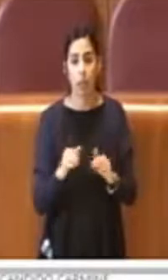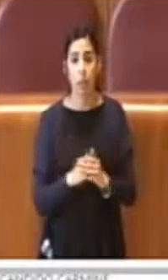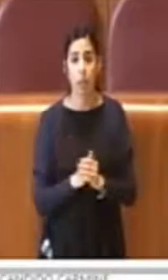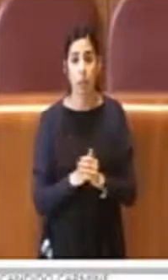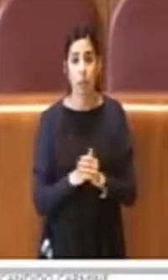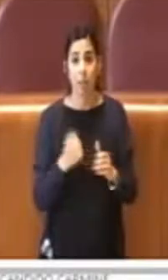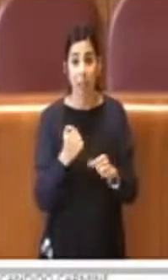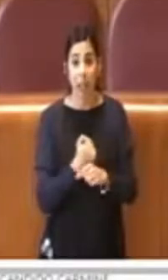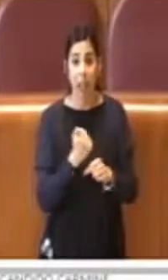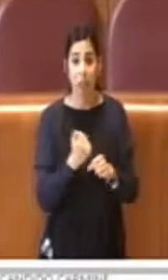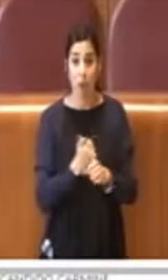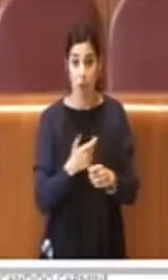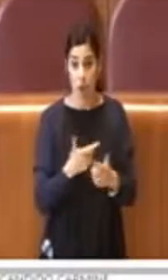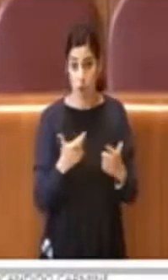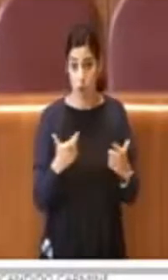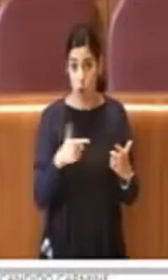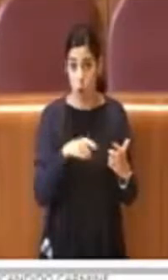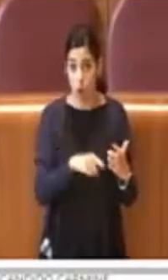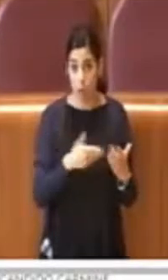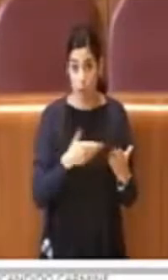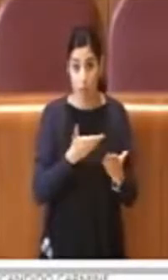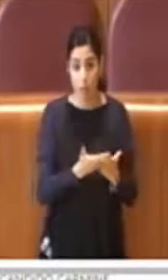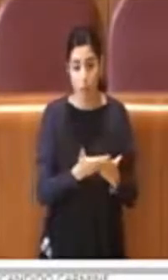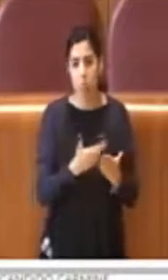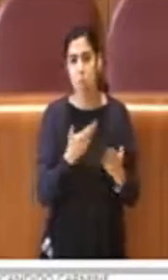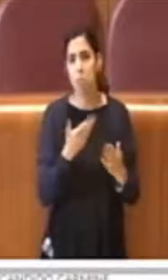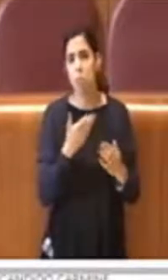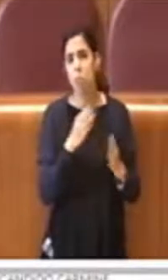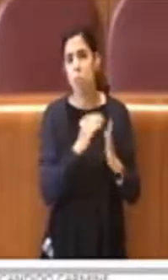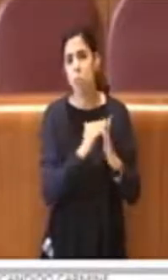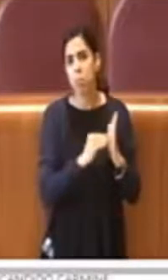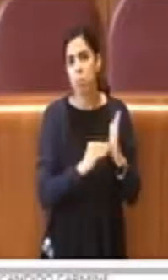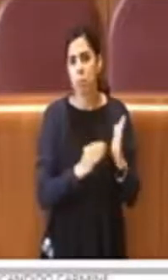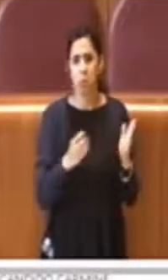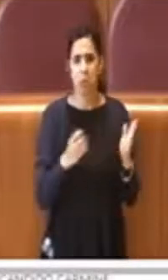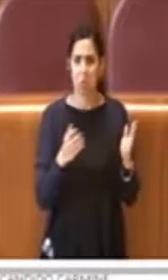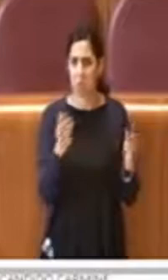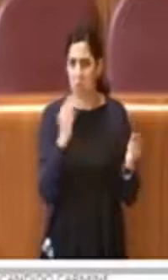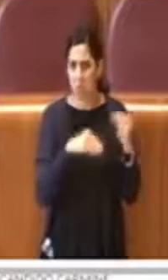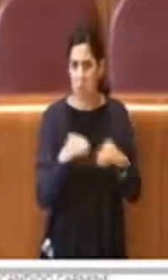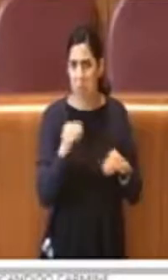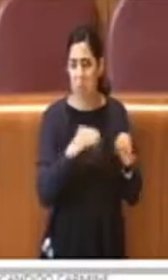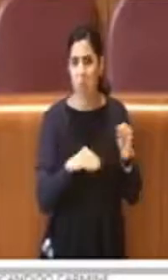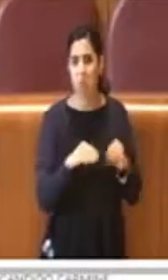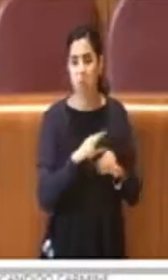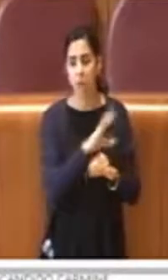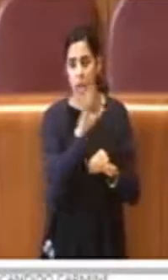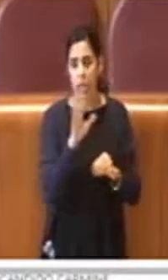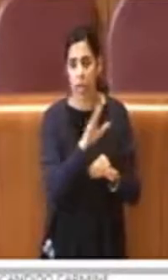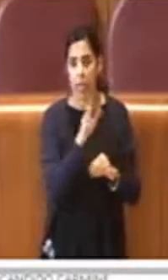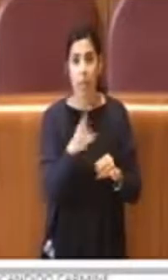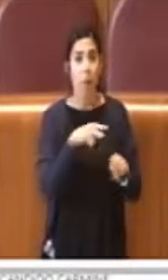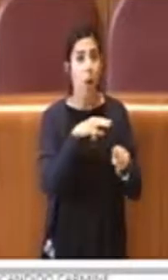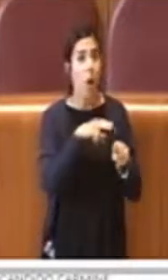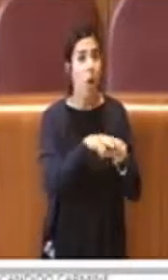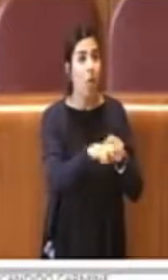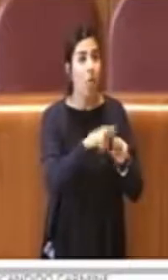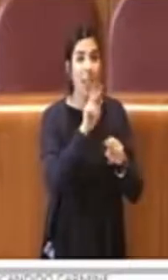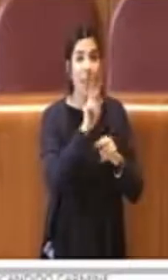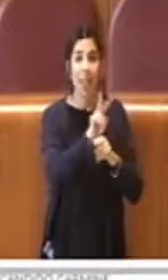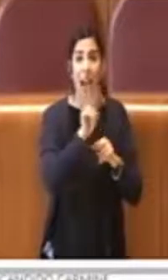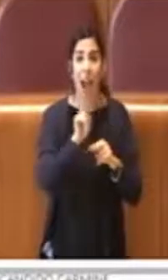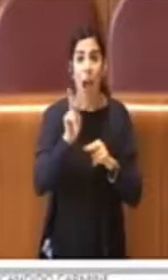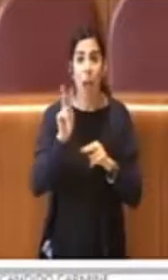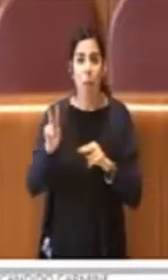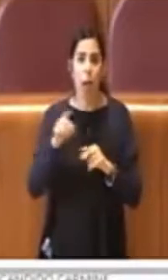presentate, anche qui è stato messo dentro un po' di tutto, faccio un esempio, tutta una serie di linee tramviari, alcune in avanzato